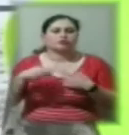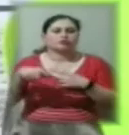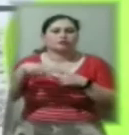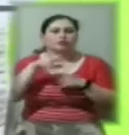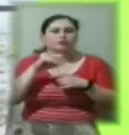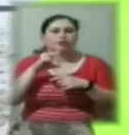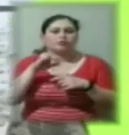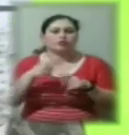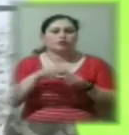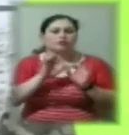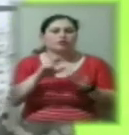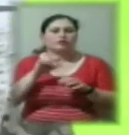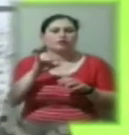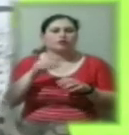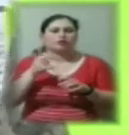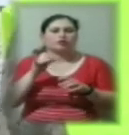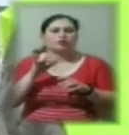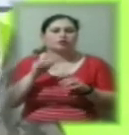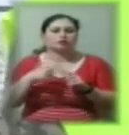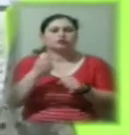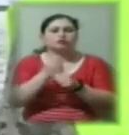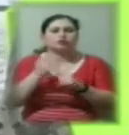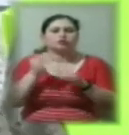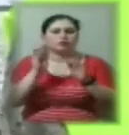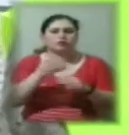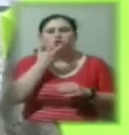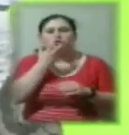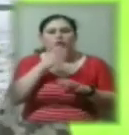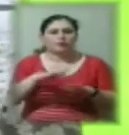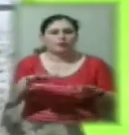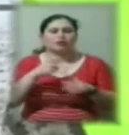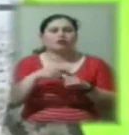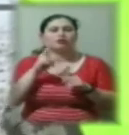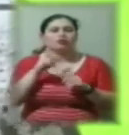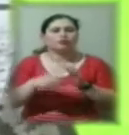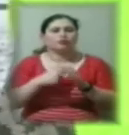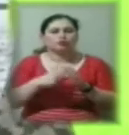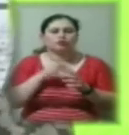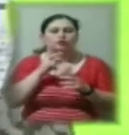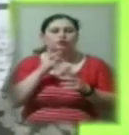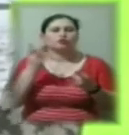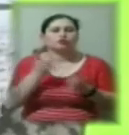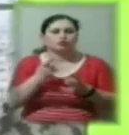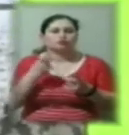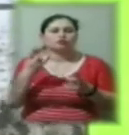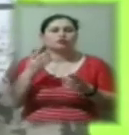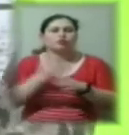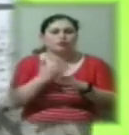Яготин. Зараз поставили пункти обігріву для безхатків, для людей, які потребують допомоги.